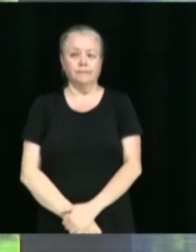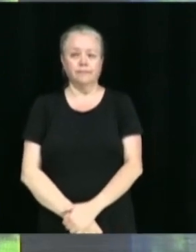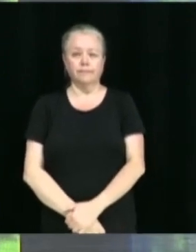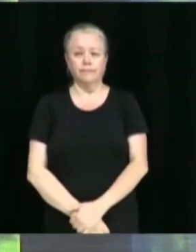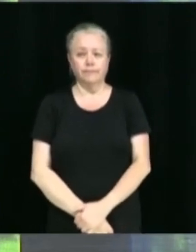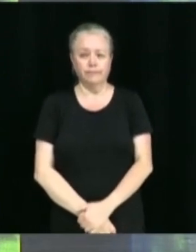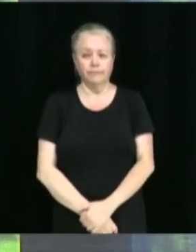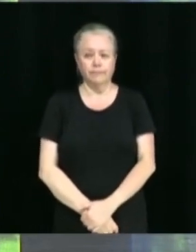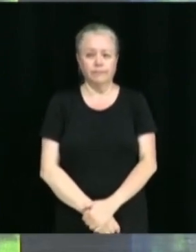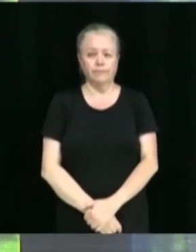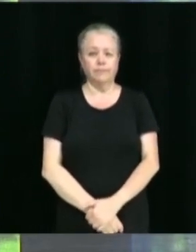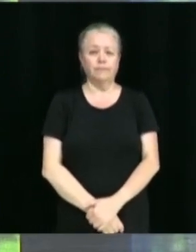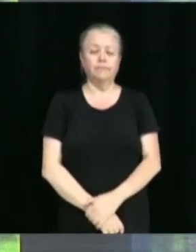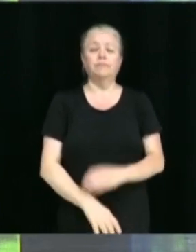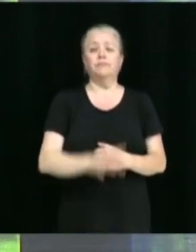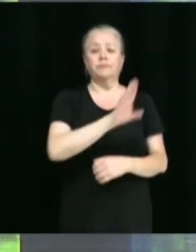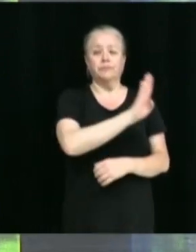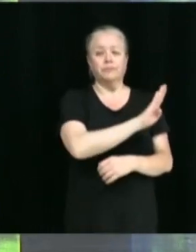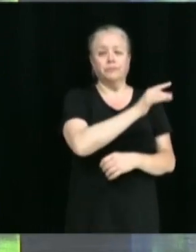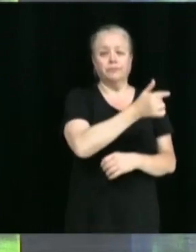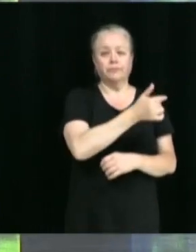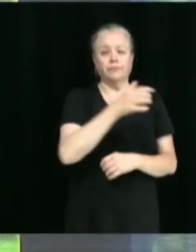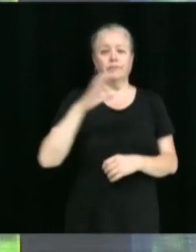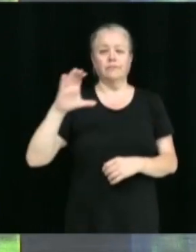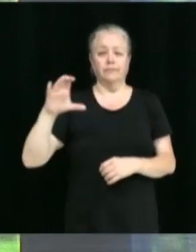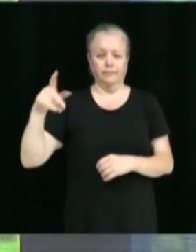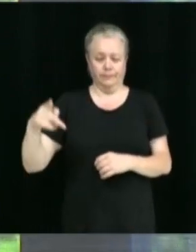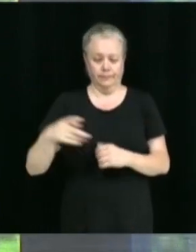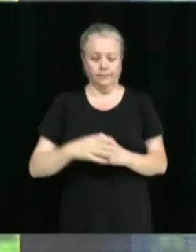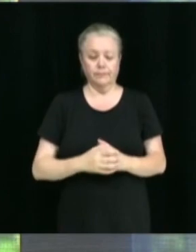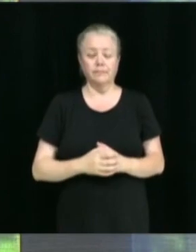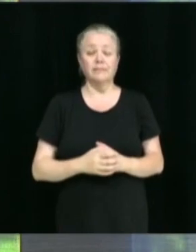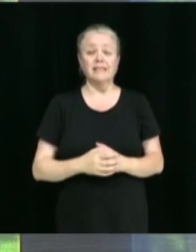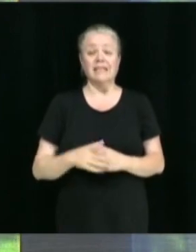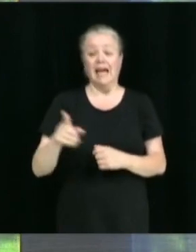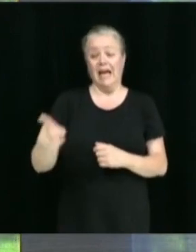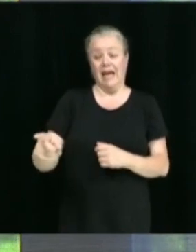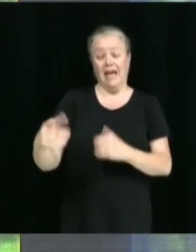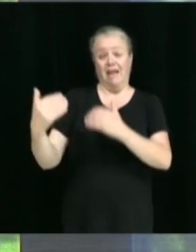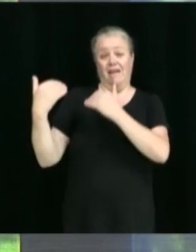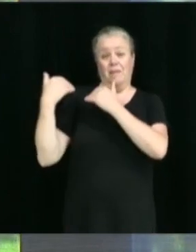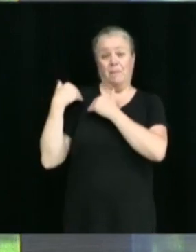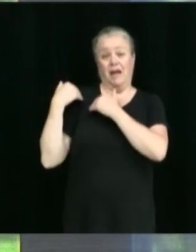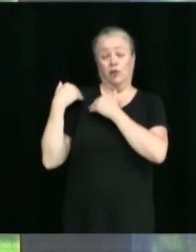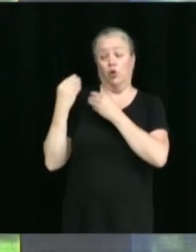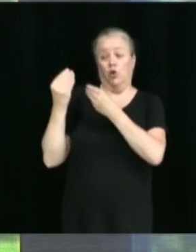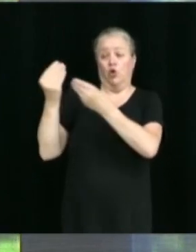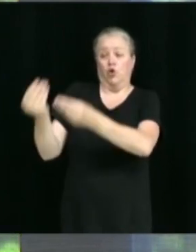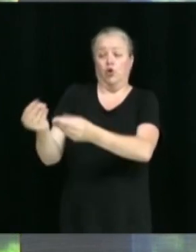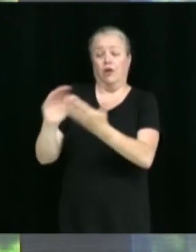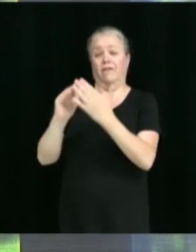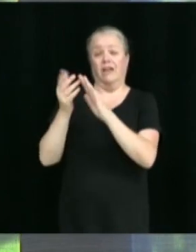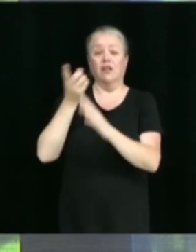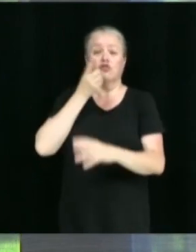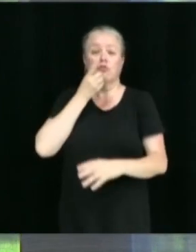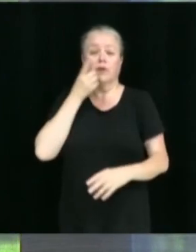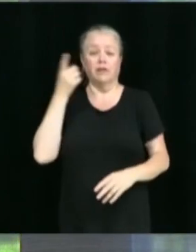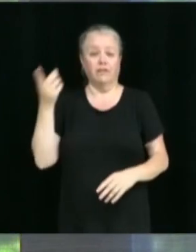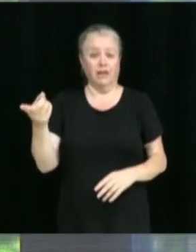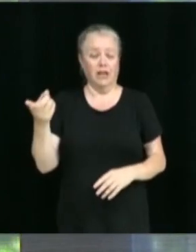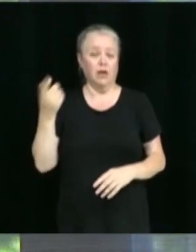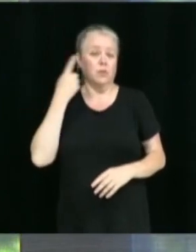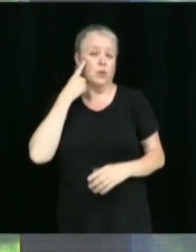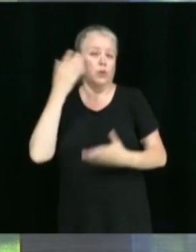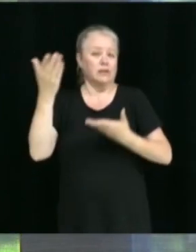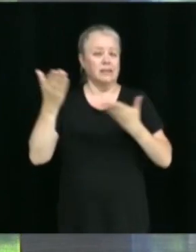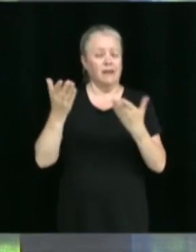Benoît Gauthier, Caroline Pilon. Mandat à la Ville de Drummondville dans le cadre d'un regroupement intermunicipal en vue de services